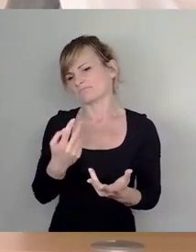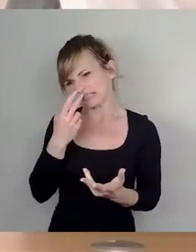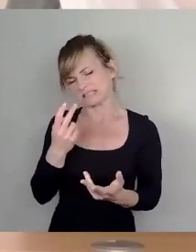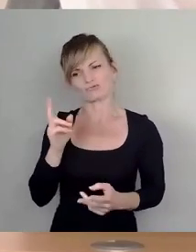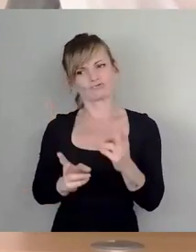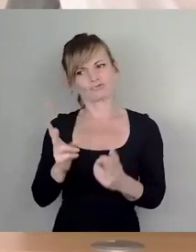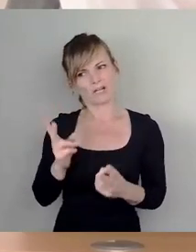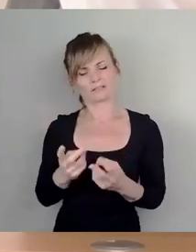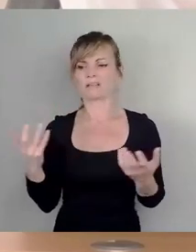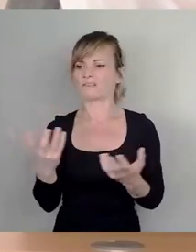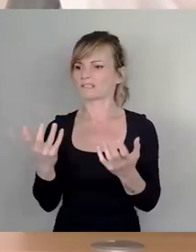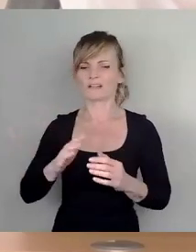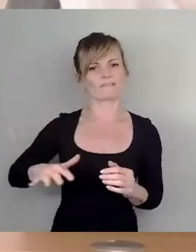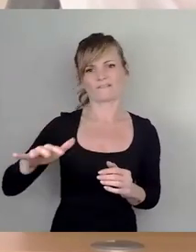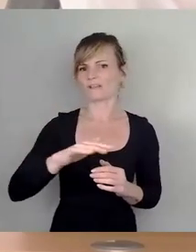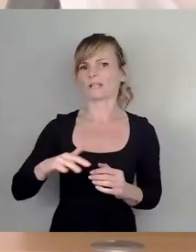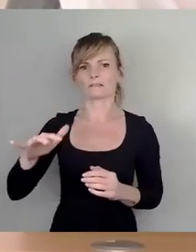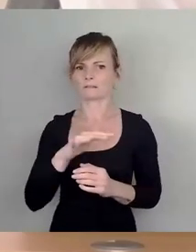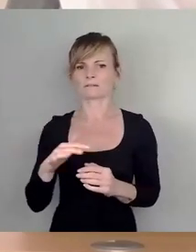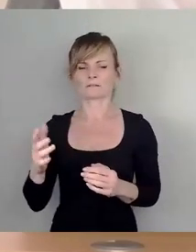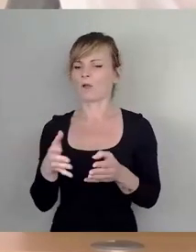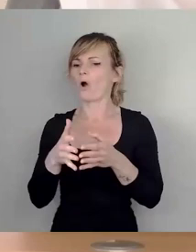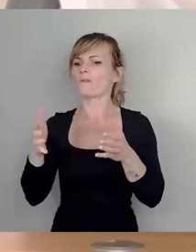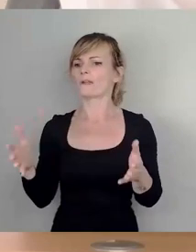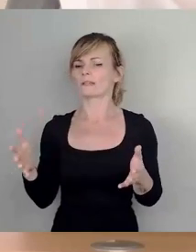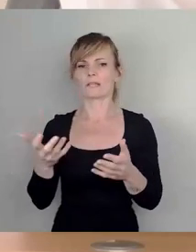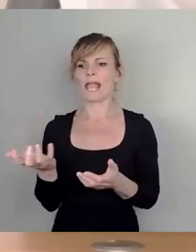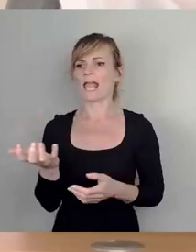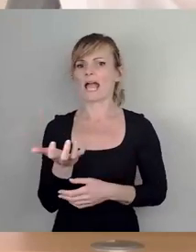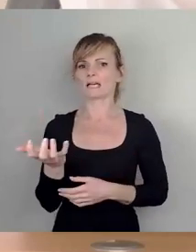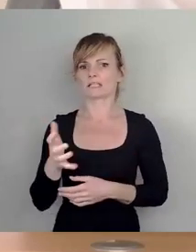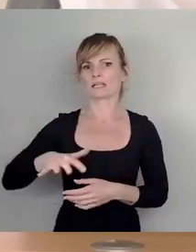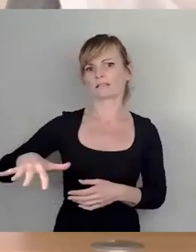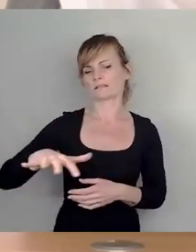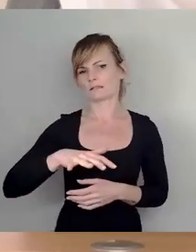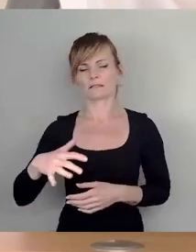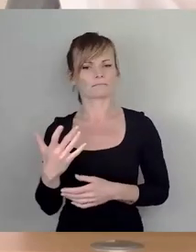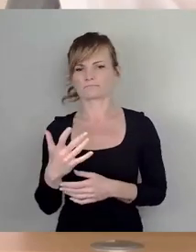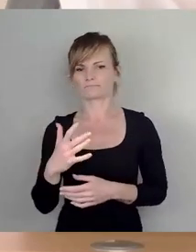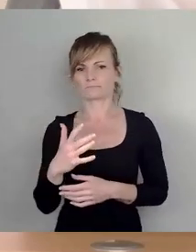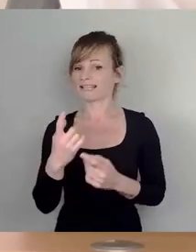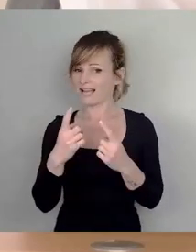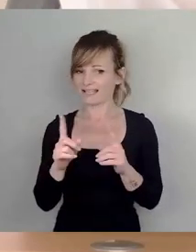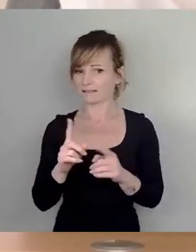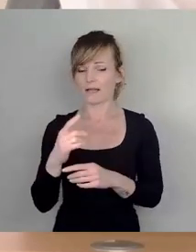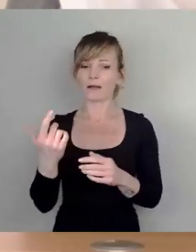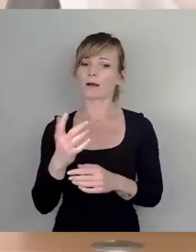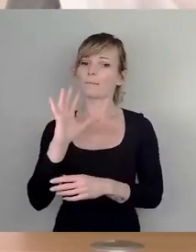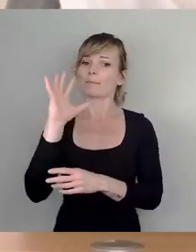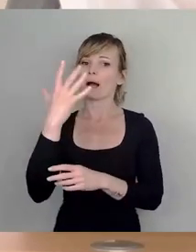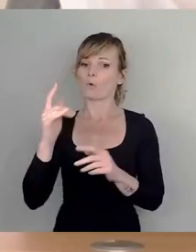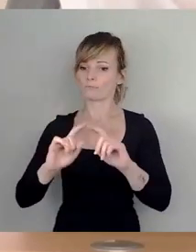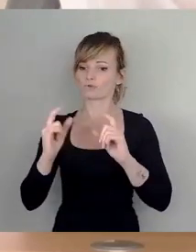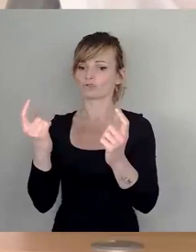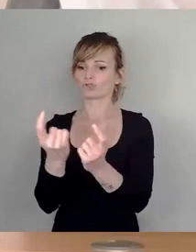keine Fläche ist, wo man auf eine Erde haben kann. Im Gegenteil, die Baumscheiben sind ja bewusst so gestaltet worden, dass sie zwar wasserdurchlässig